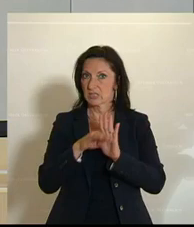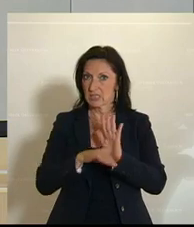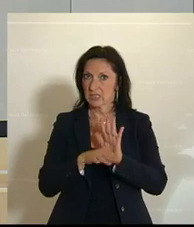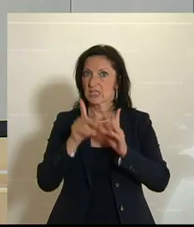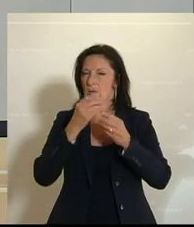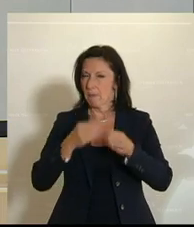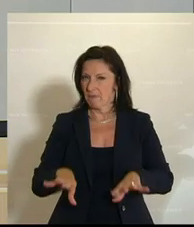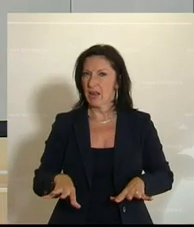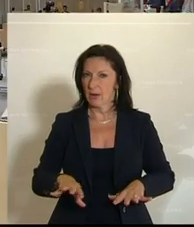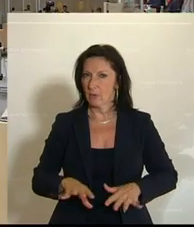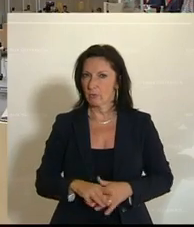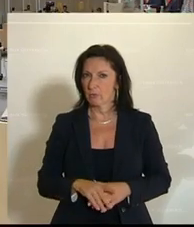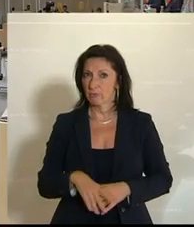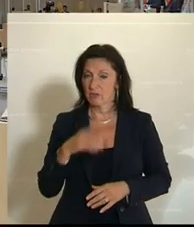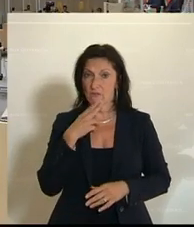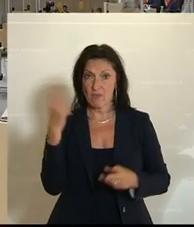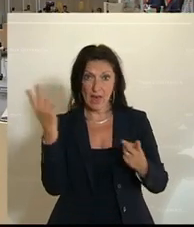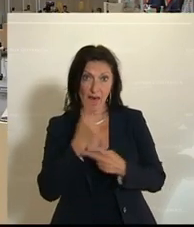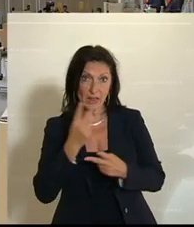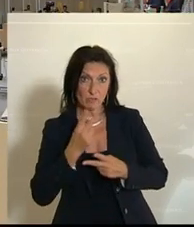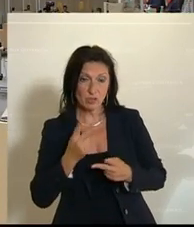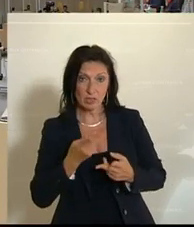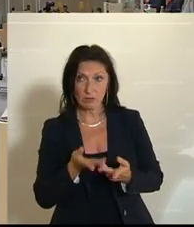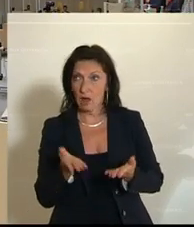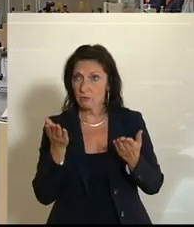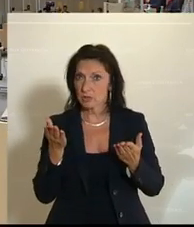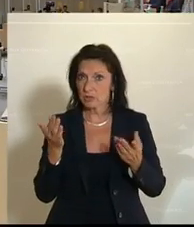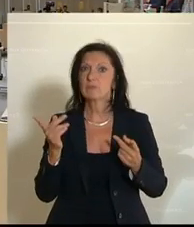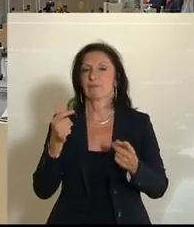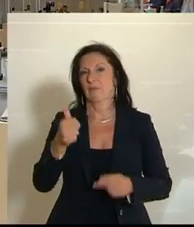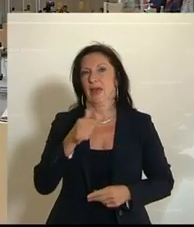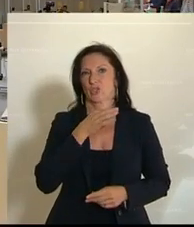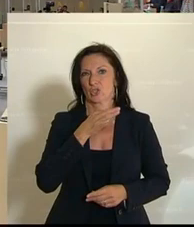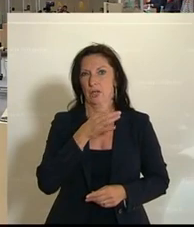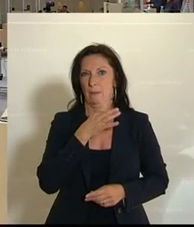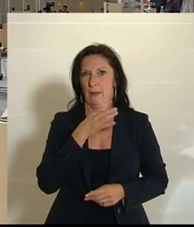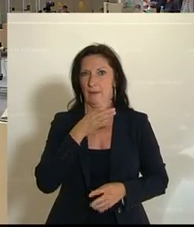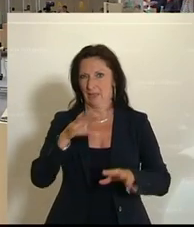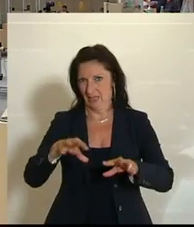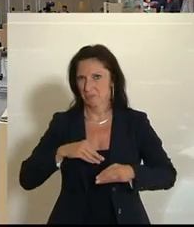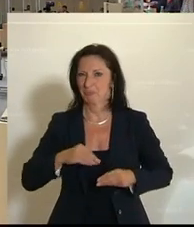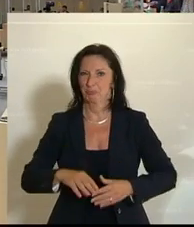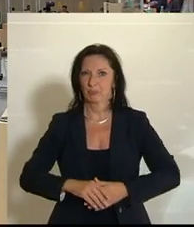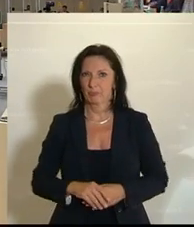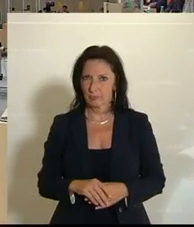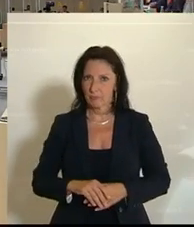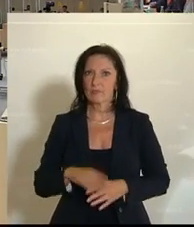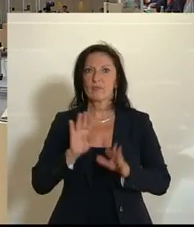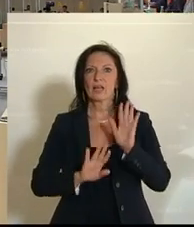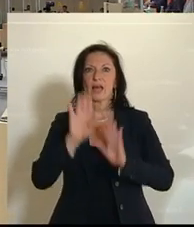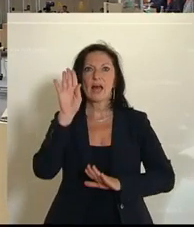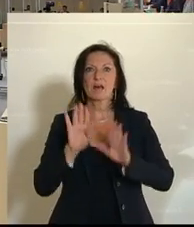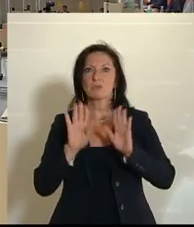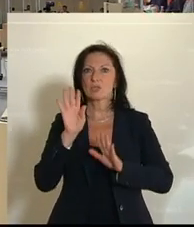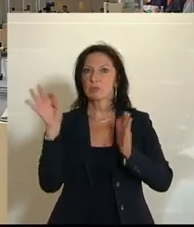Genehmigung zu erteilen. Wer dafür ist, und das ist einstimmig so genehmigt. Abstimmung